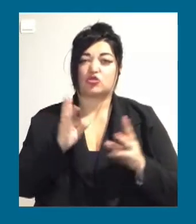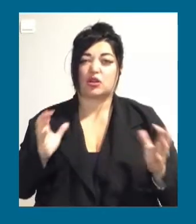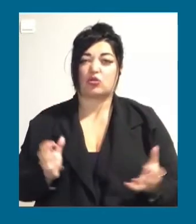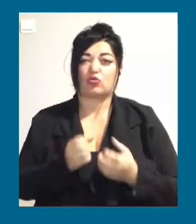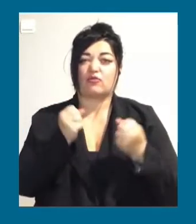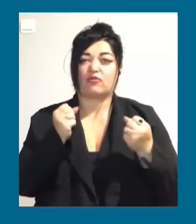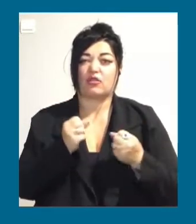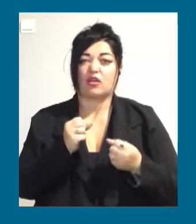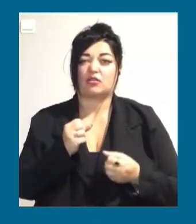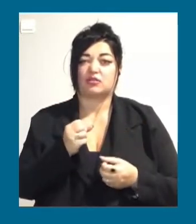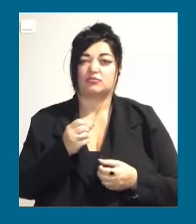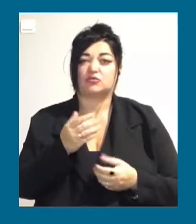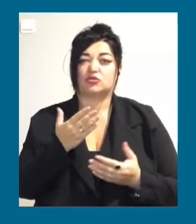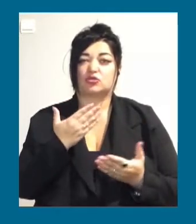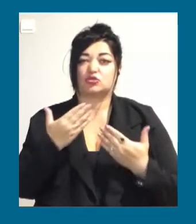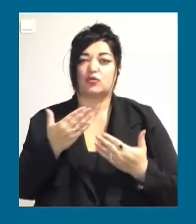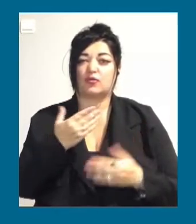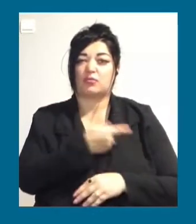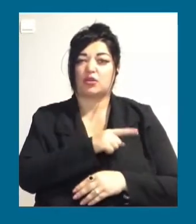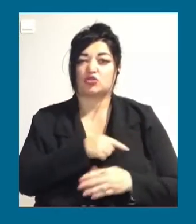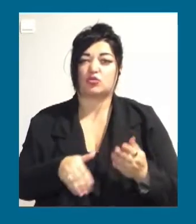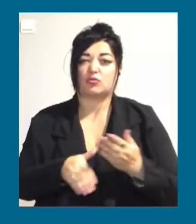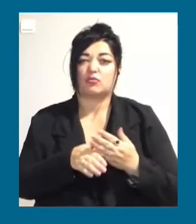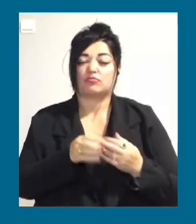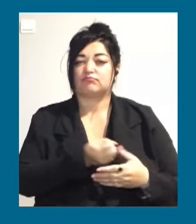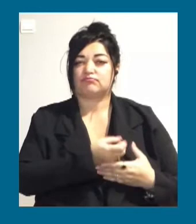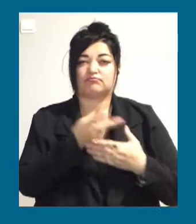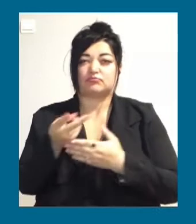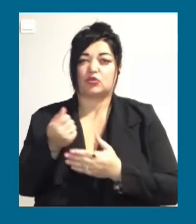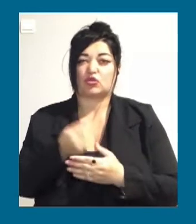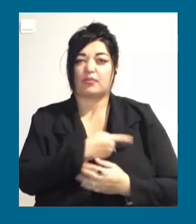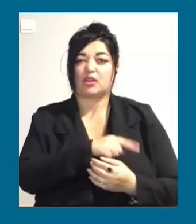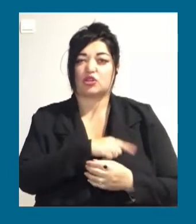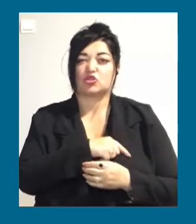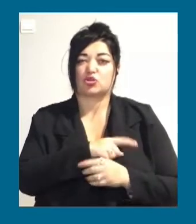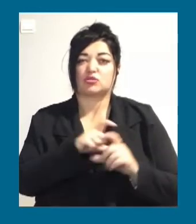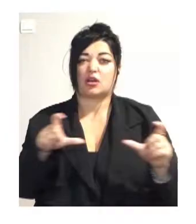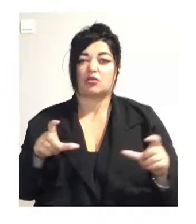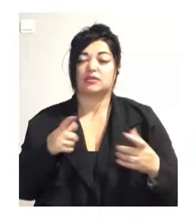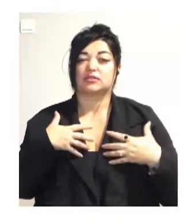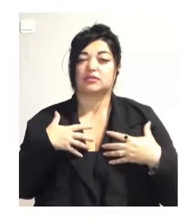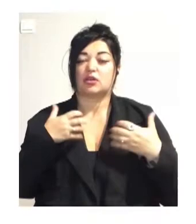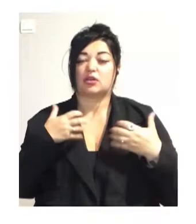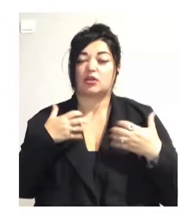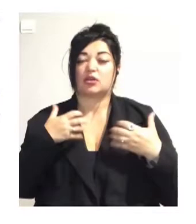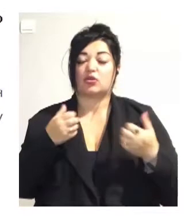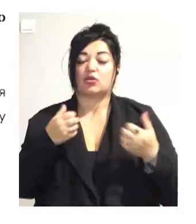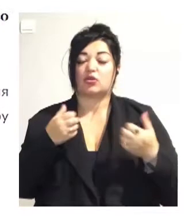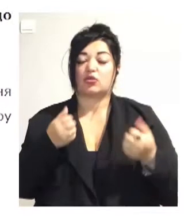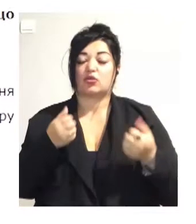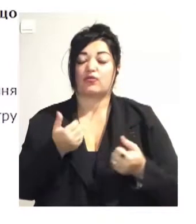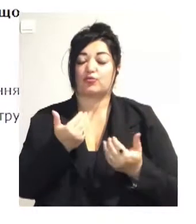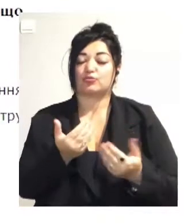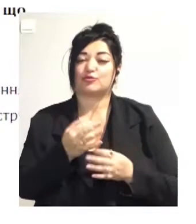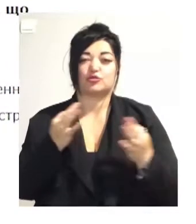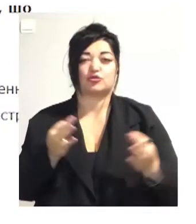медичної допомоги госпіталізовано було до медичного закладу. Життю та здоров'ю нічого не загрожує. За фактом пожежі